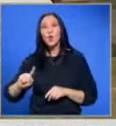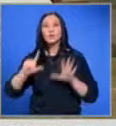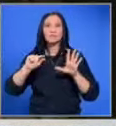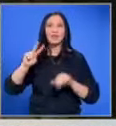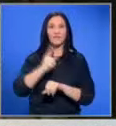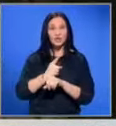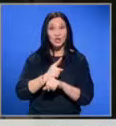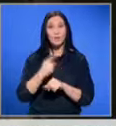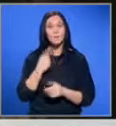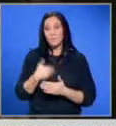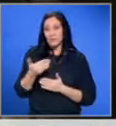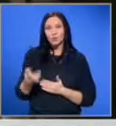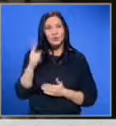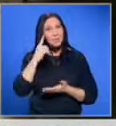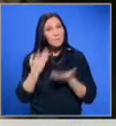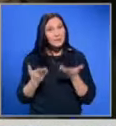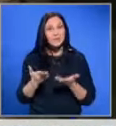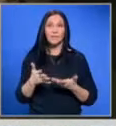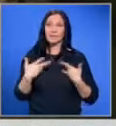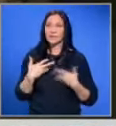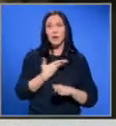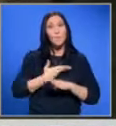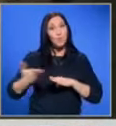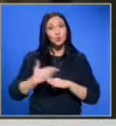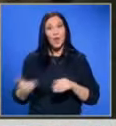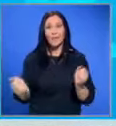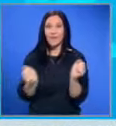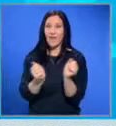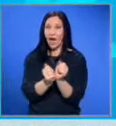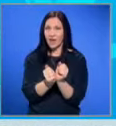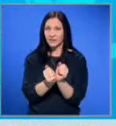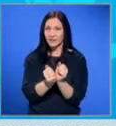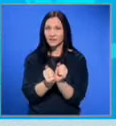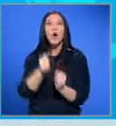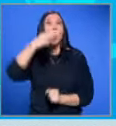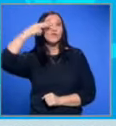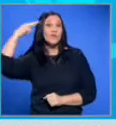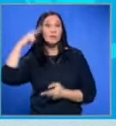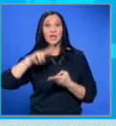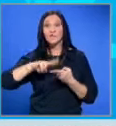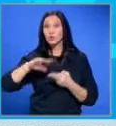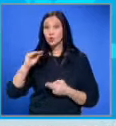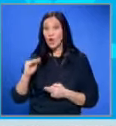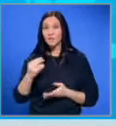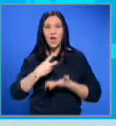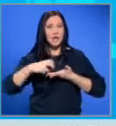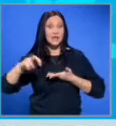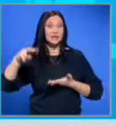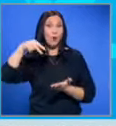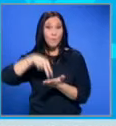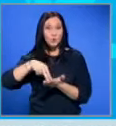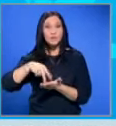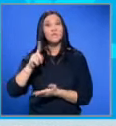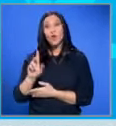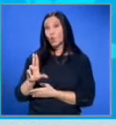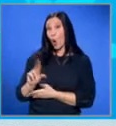предстои да се прецени дали да бъде искан и постоянния му арест. От компанията на Великожелев излязоха с позиция,